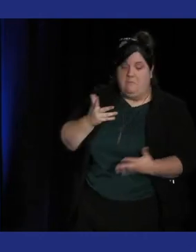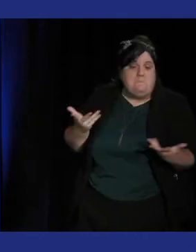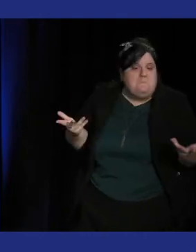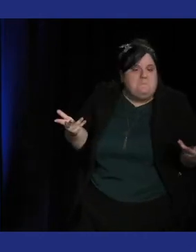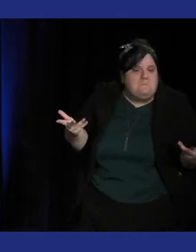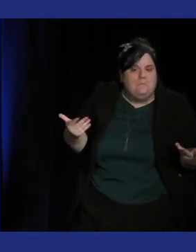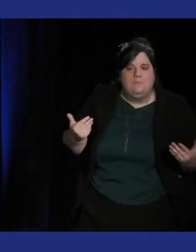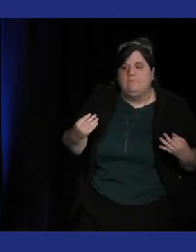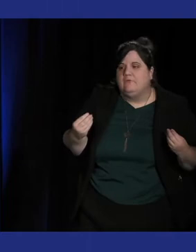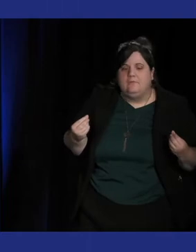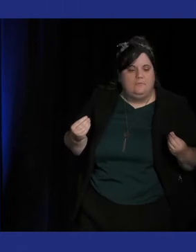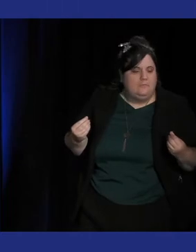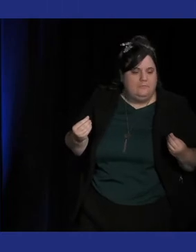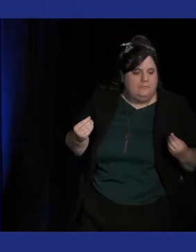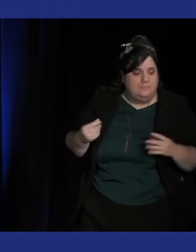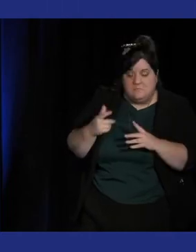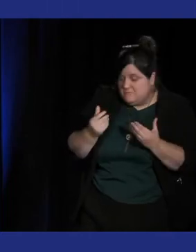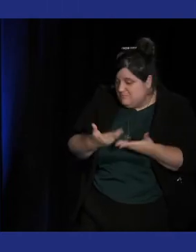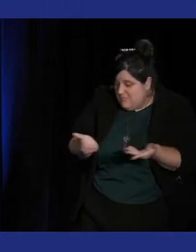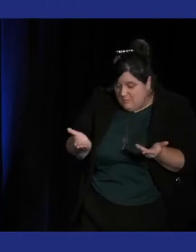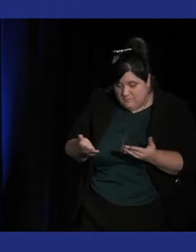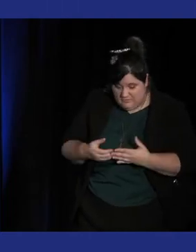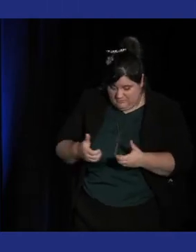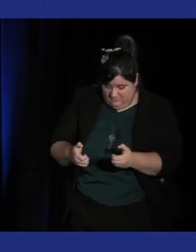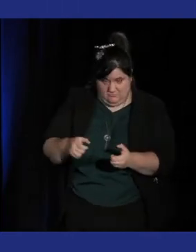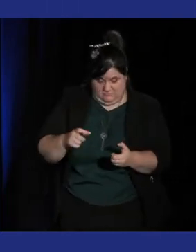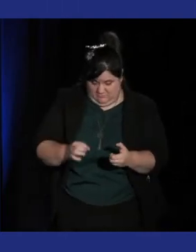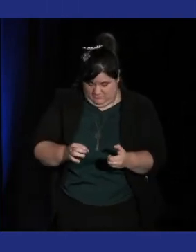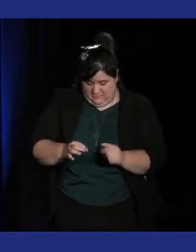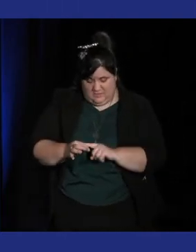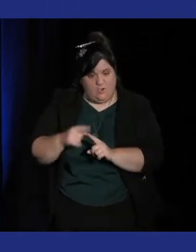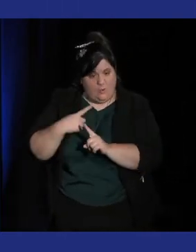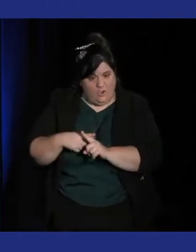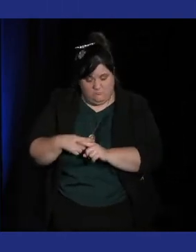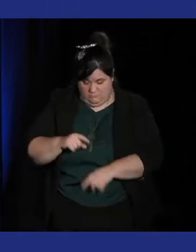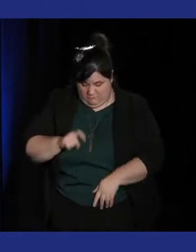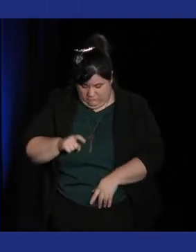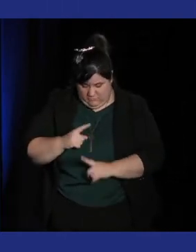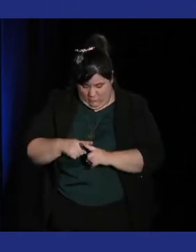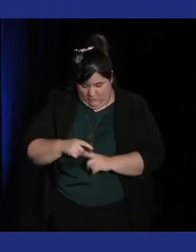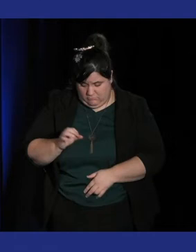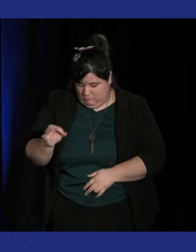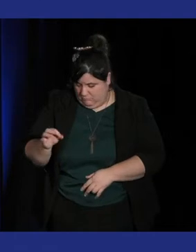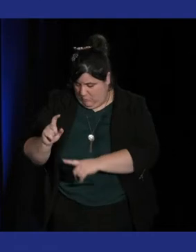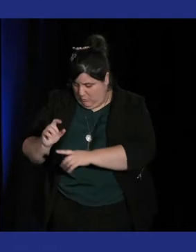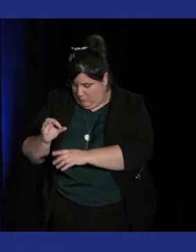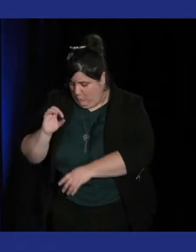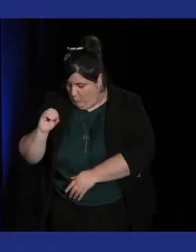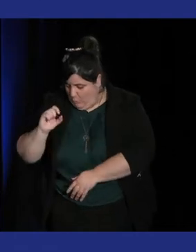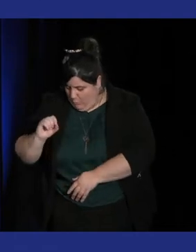où on nous demandait de faire croix, croix, rond, carré et c'est un jeu qui était très populaire qui existe depuis bien longtemps même,